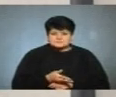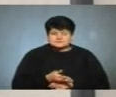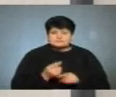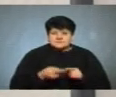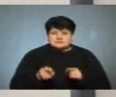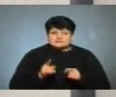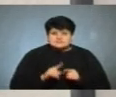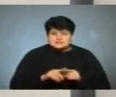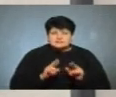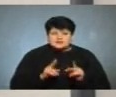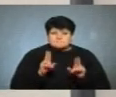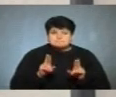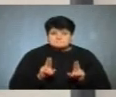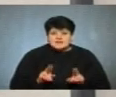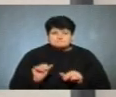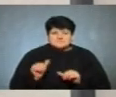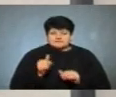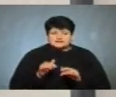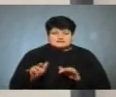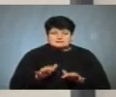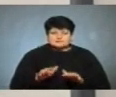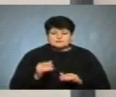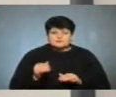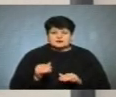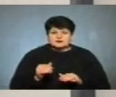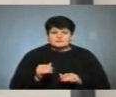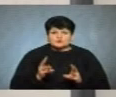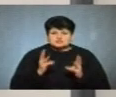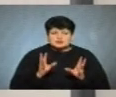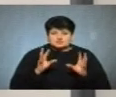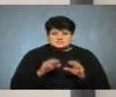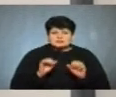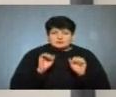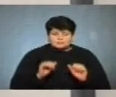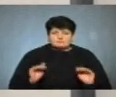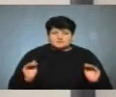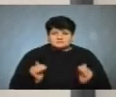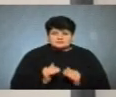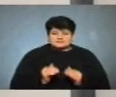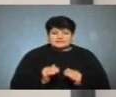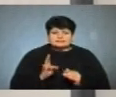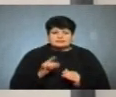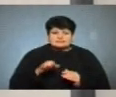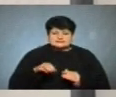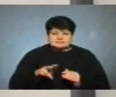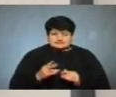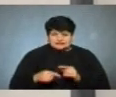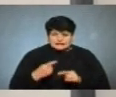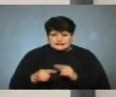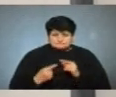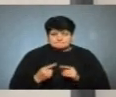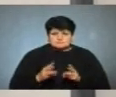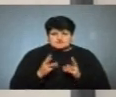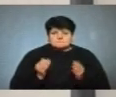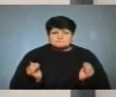Це, як правило, первинні засоби пожежогасіння можуть мінімізувати наслідки цієї пожежі. Відповідно, менше